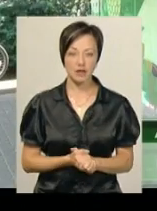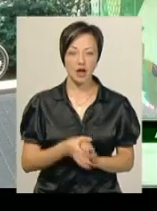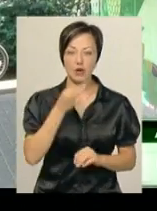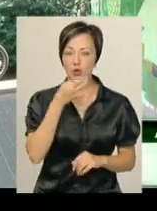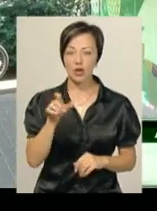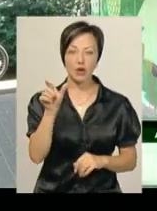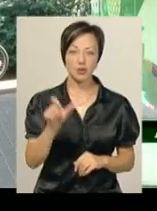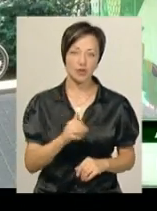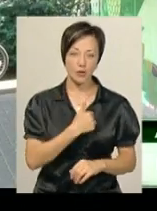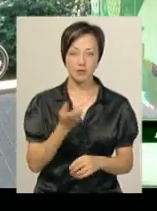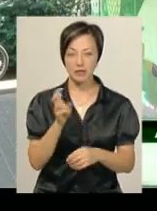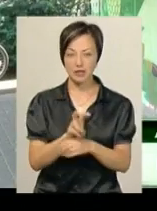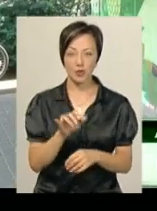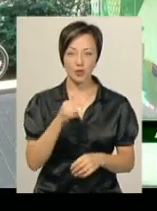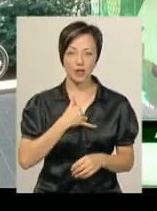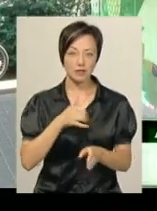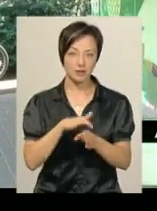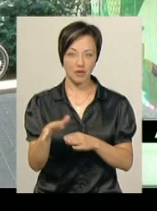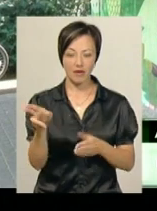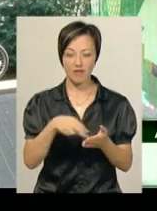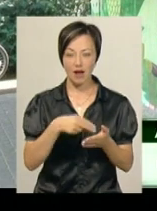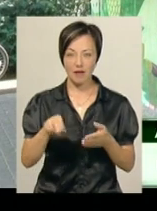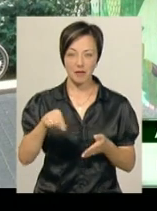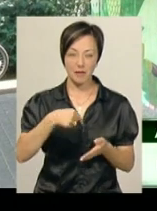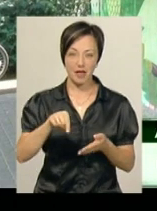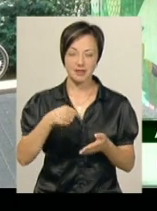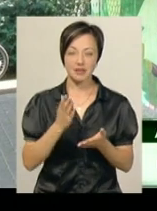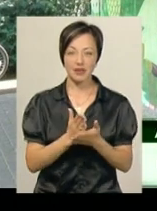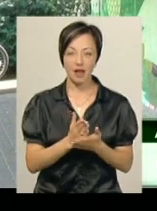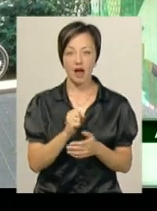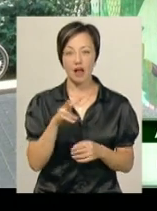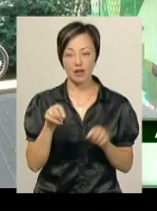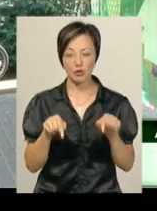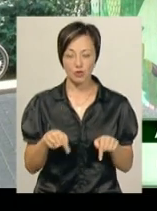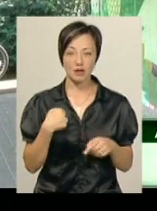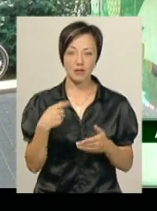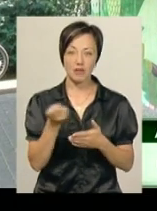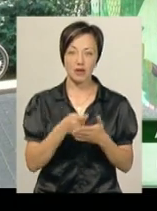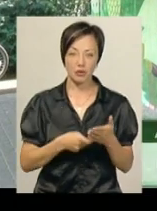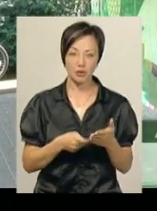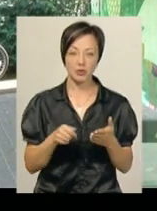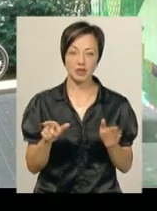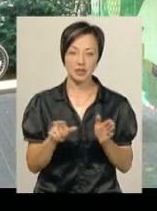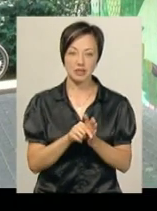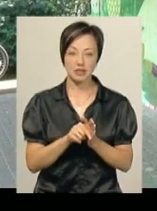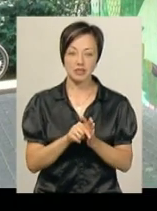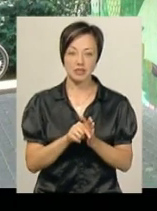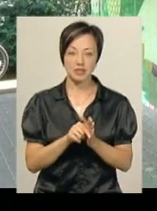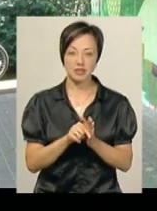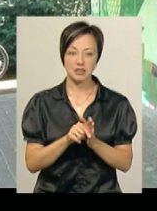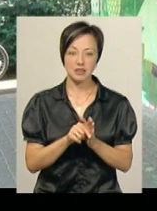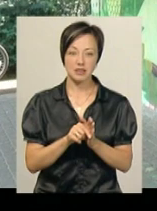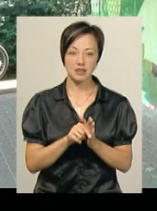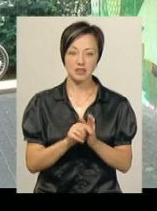яка захоче прийти, в нас купує фарби і пензли. Але тут, так, тут малюю я і з дітьми, тому що малюнки більш